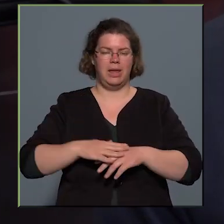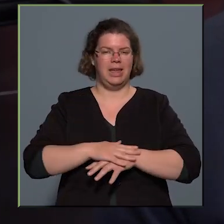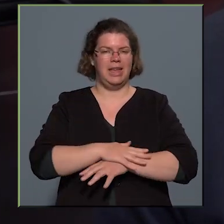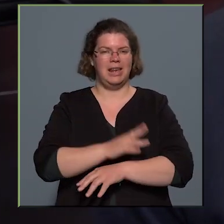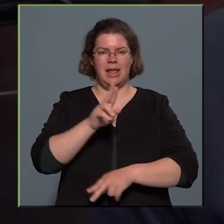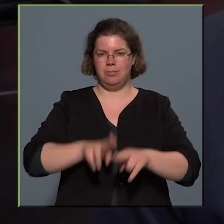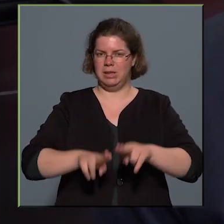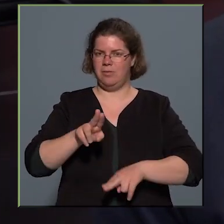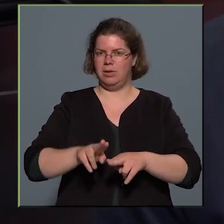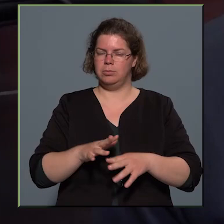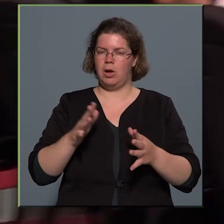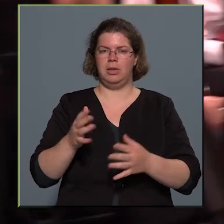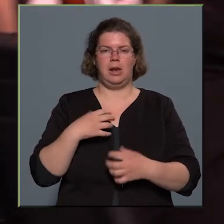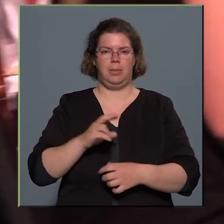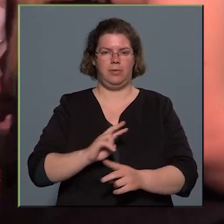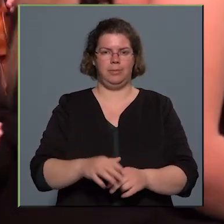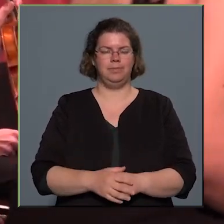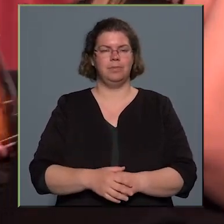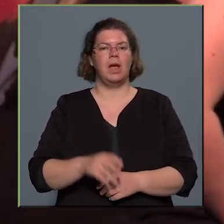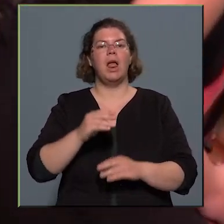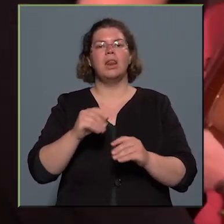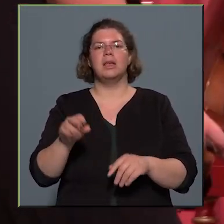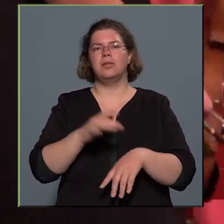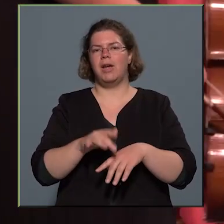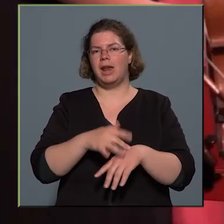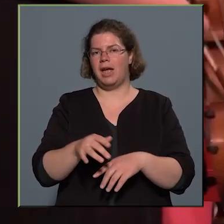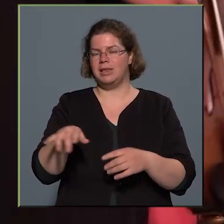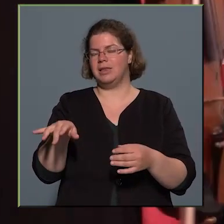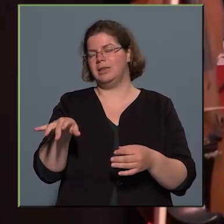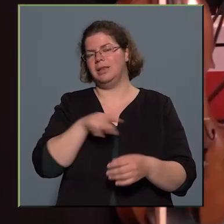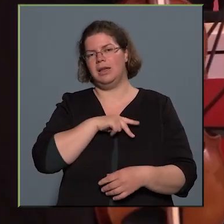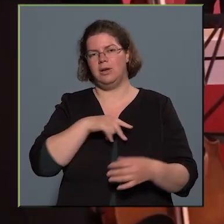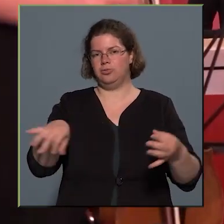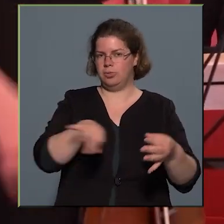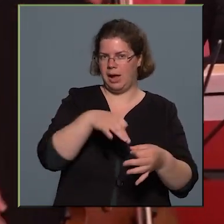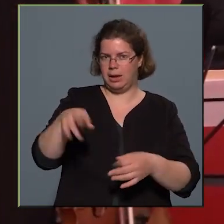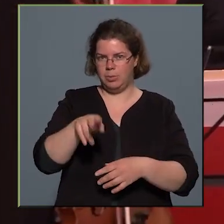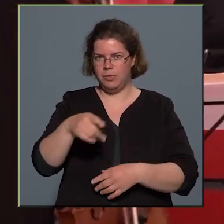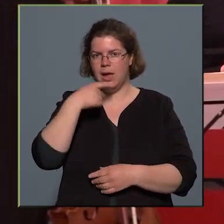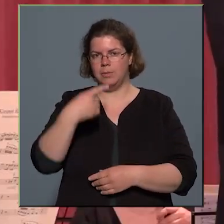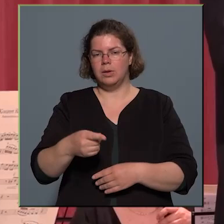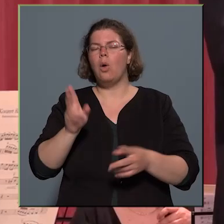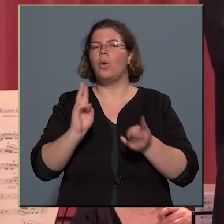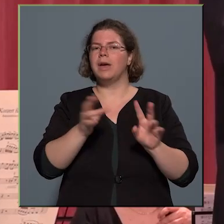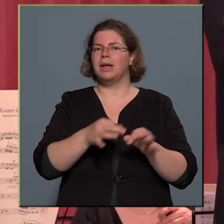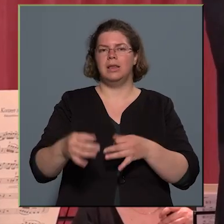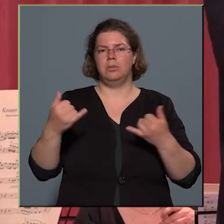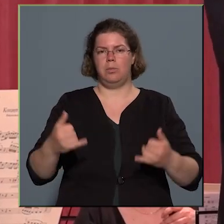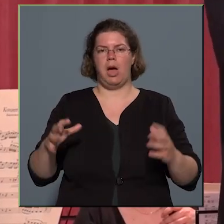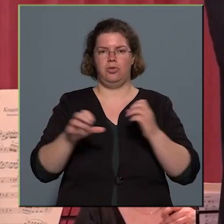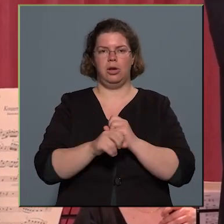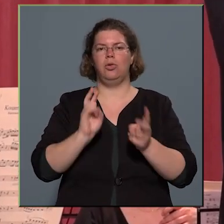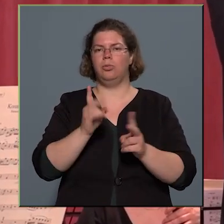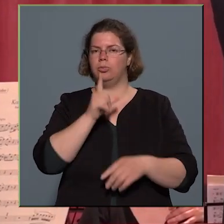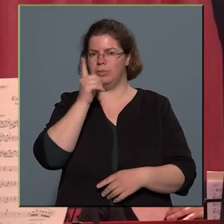nevelésében óriási szerepe van. A Liszt Ferenc Díjas Hegedű művész azt is elárulta nekünk, hogyan készült a ma estére, és hogy mit fognak